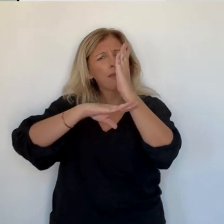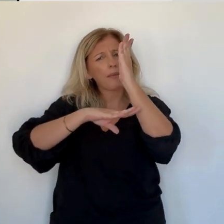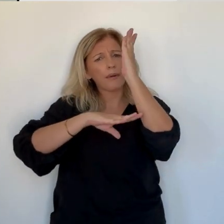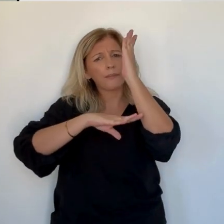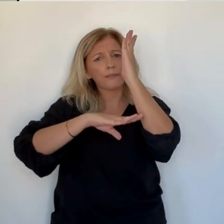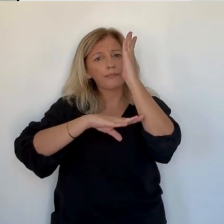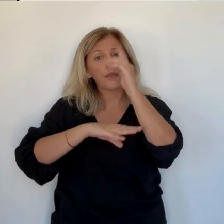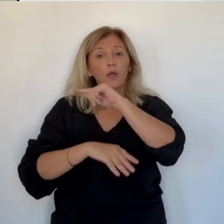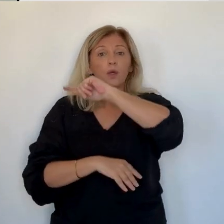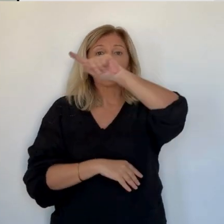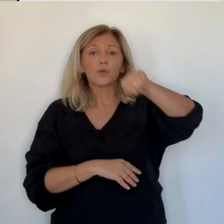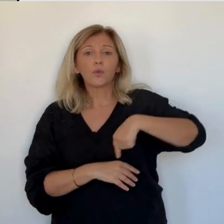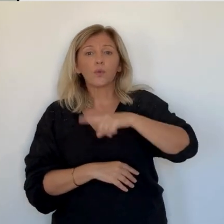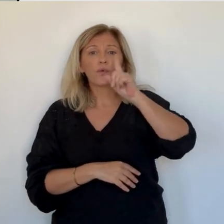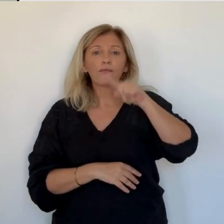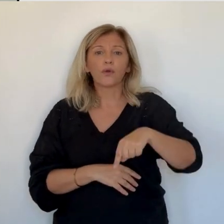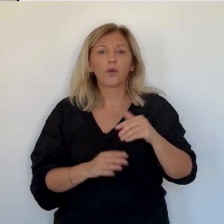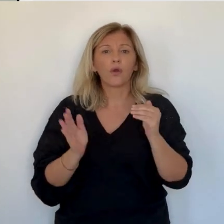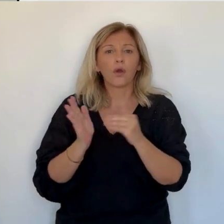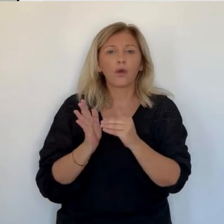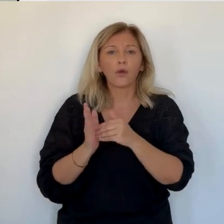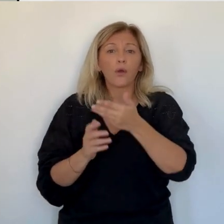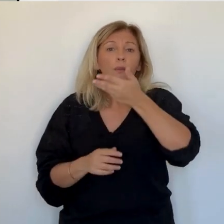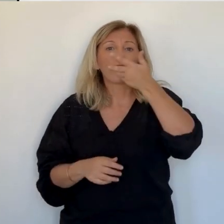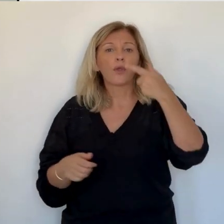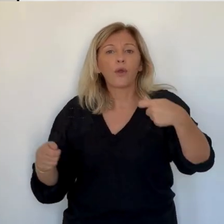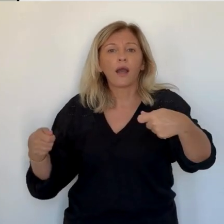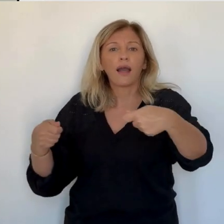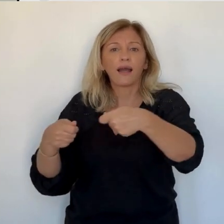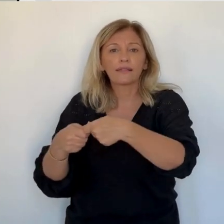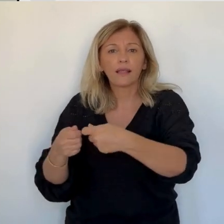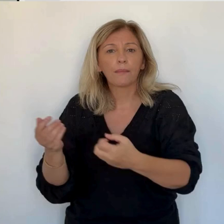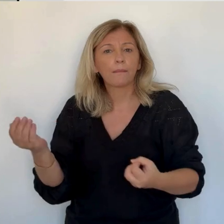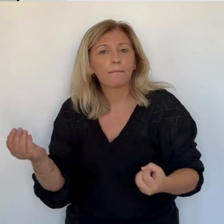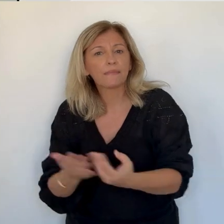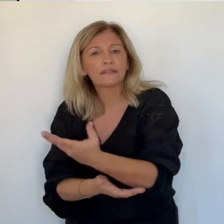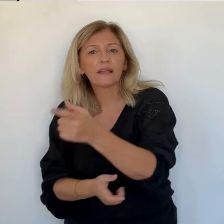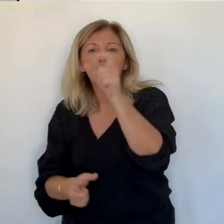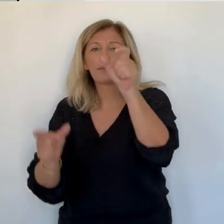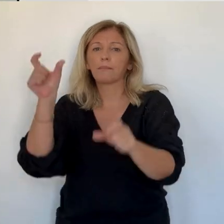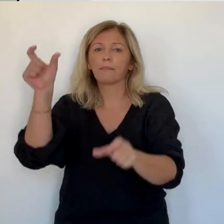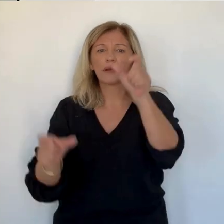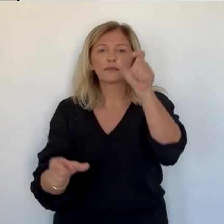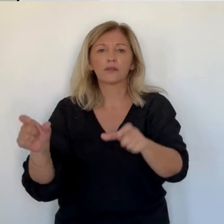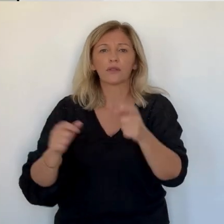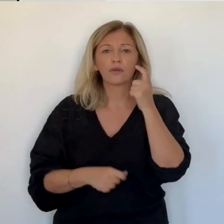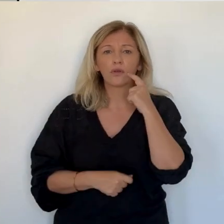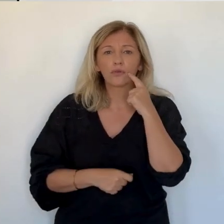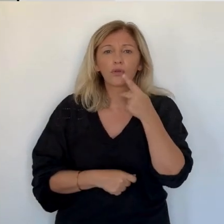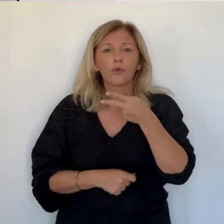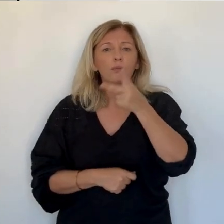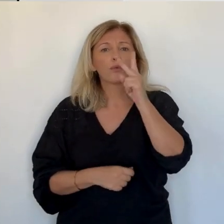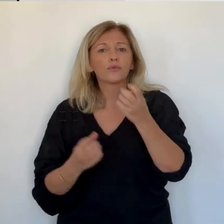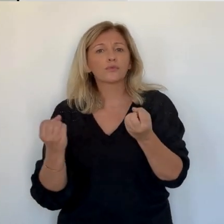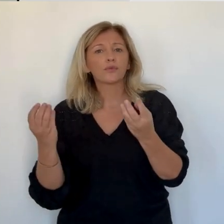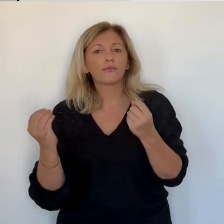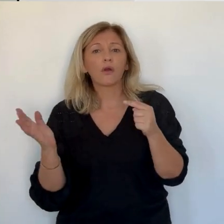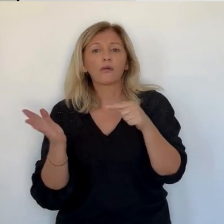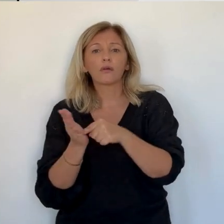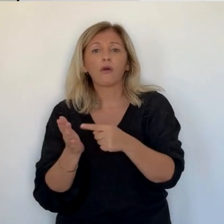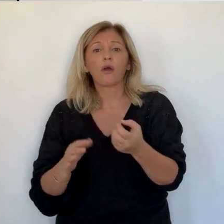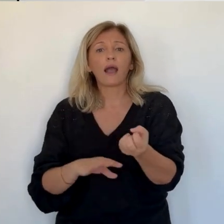élevées qui ont duré une grosse partie de la matinée. On doit encore améliorer aussi la partie